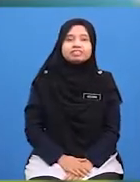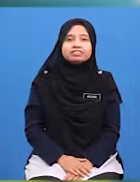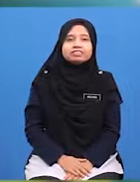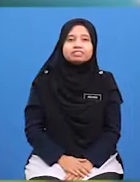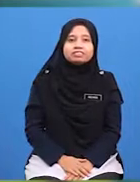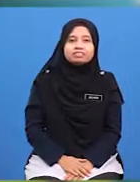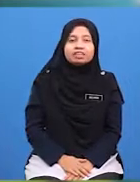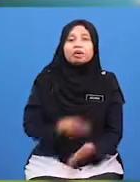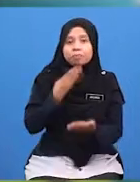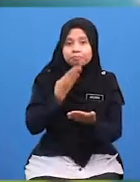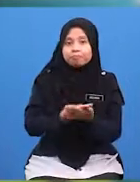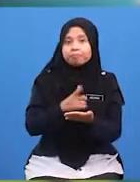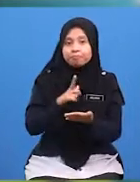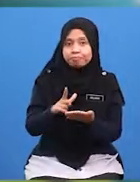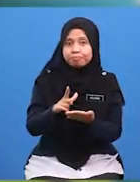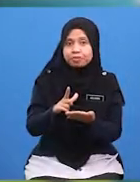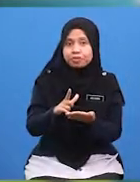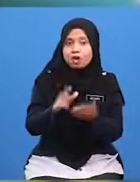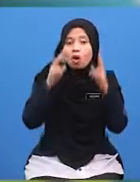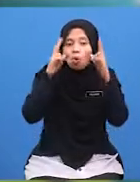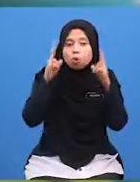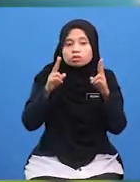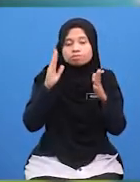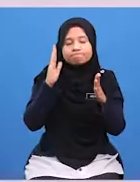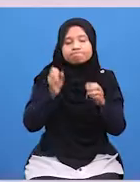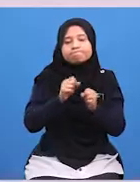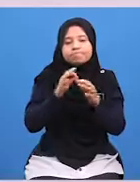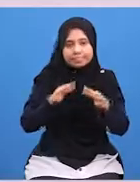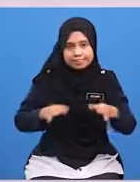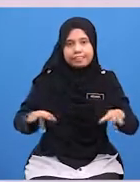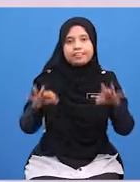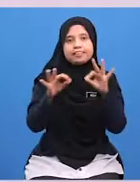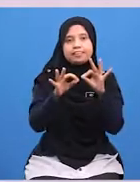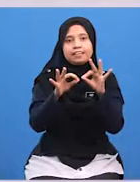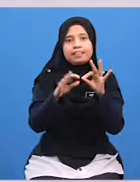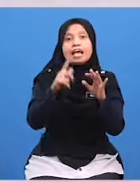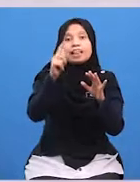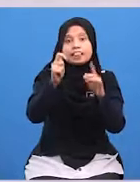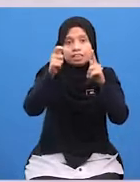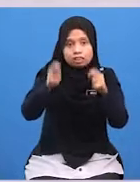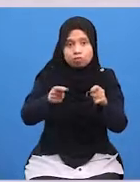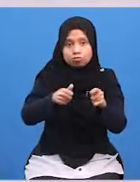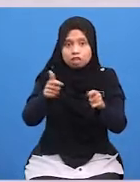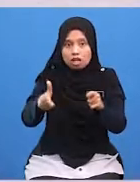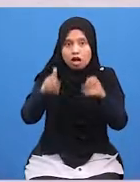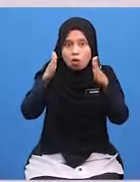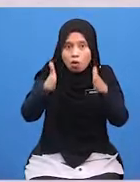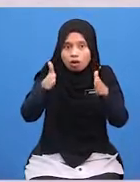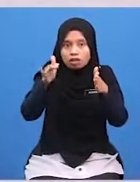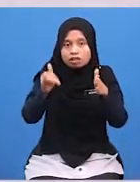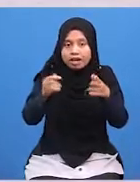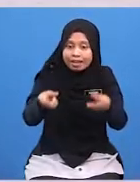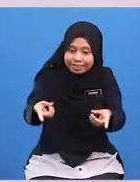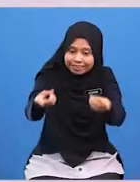Baiklah Ustazah akan terangkan Tetamu ialah Orang yang